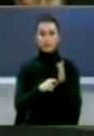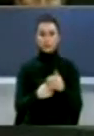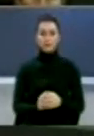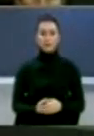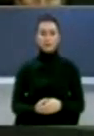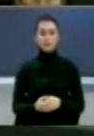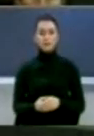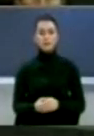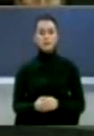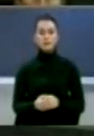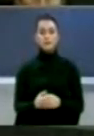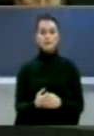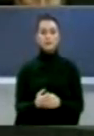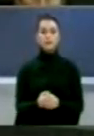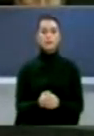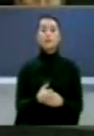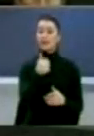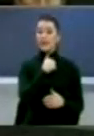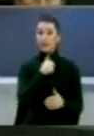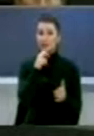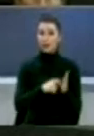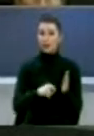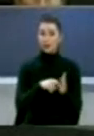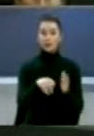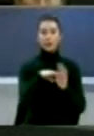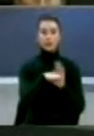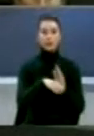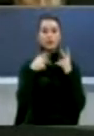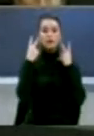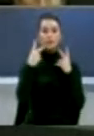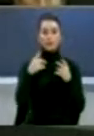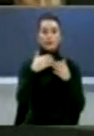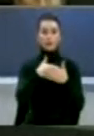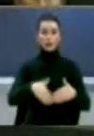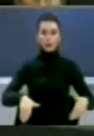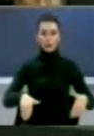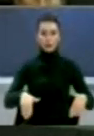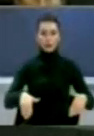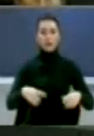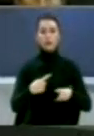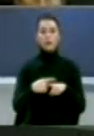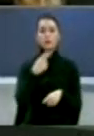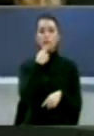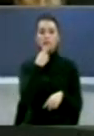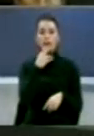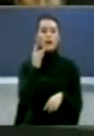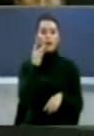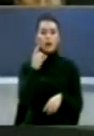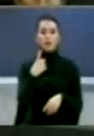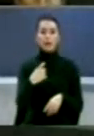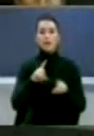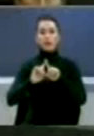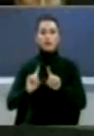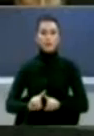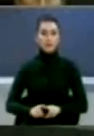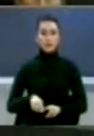Kur jemi të këto hyrat fiskale, ndërligjet më të rëndësishme është kodi doganor dhe i akcizave Mbrojtja produsit vendor me politika